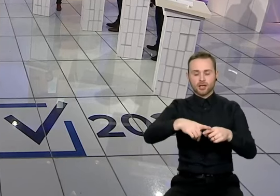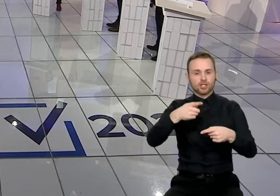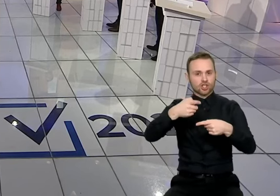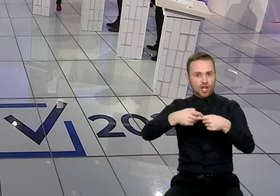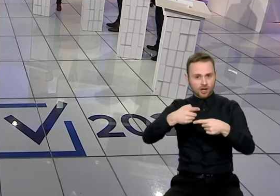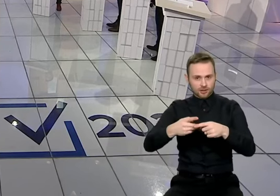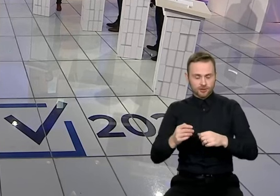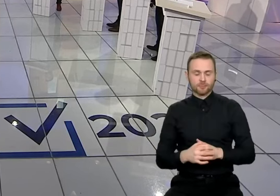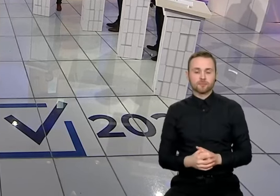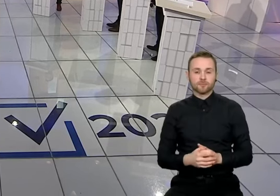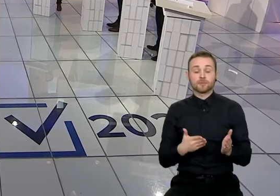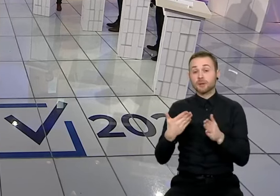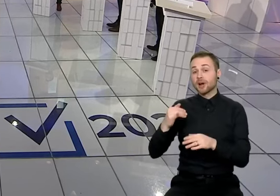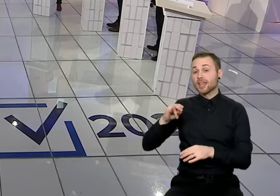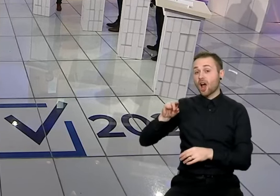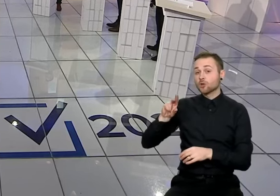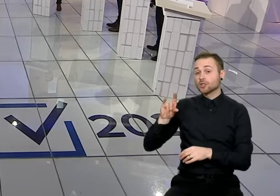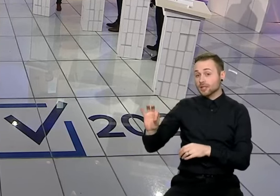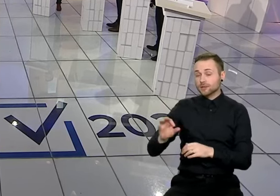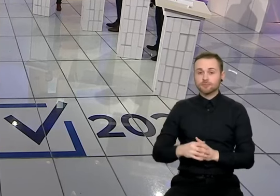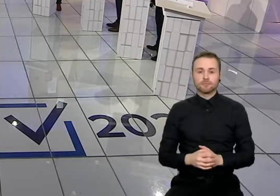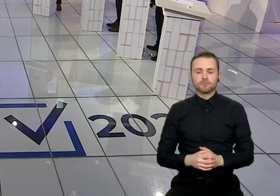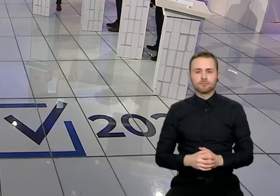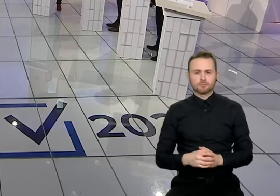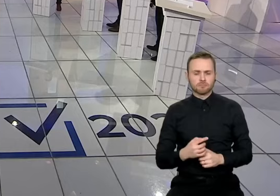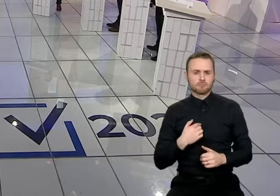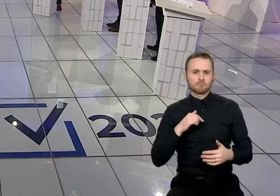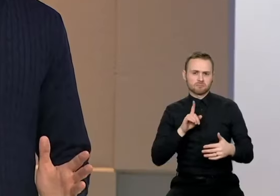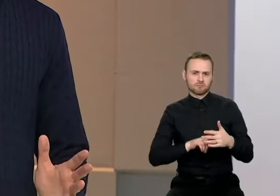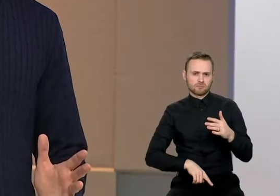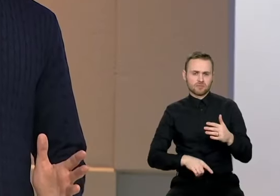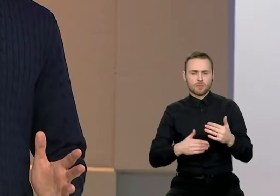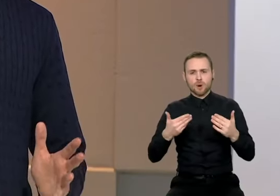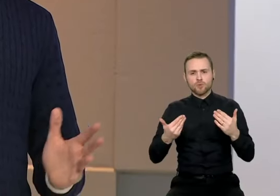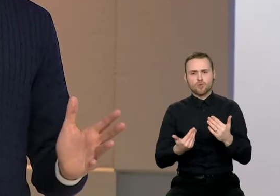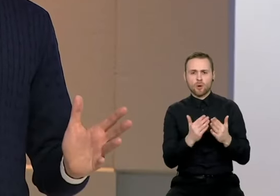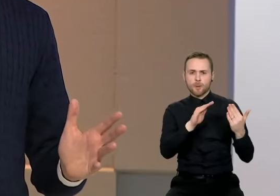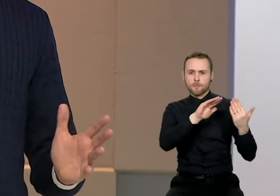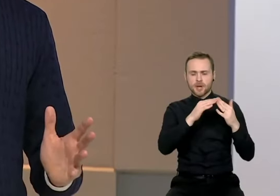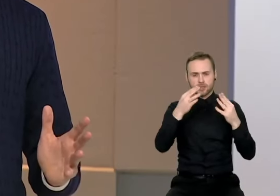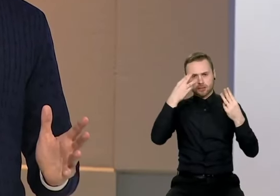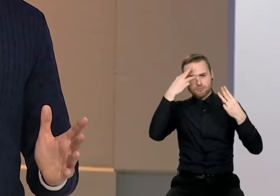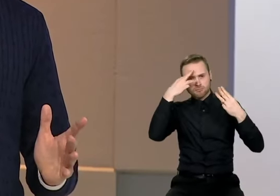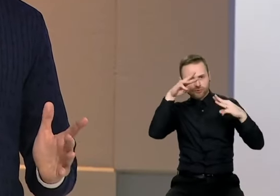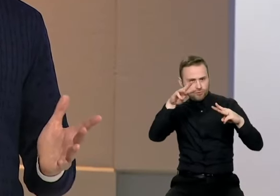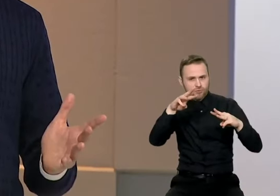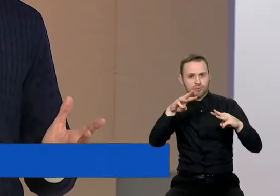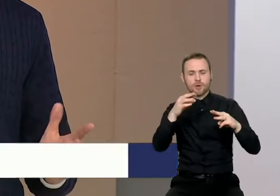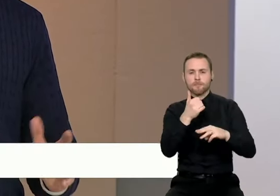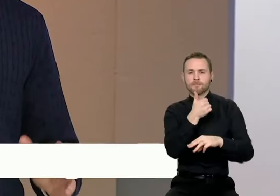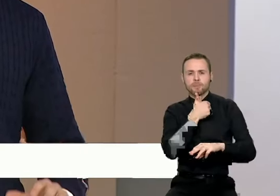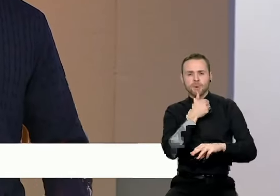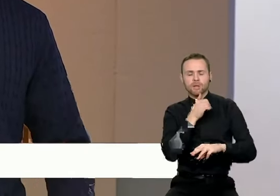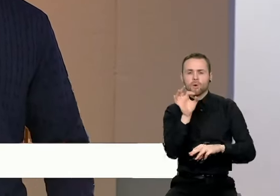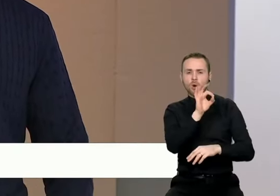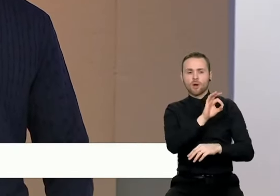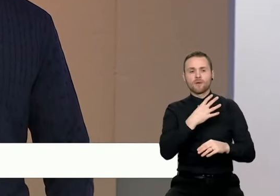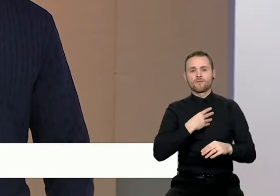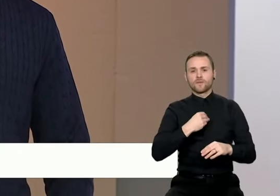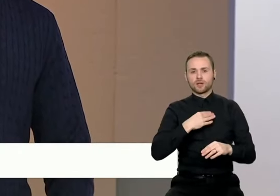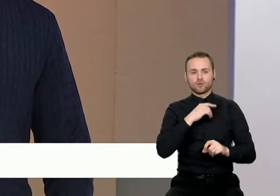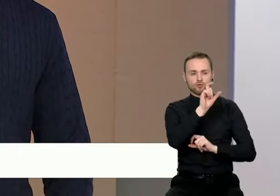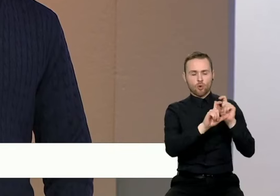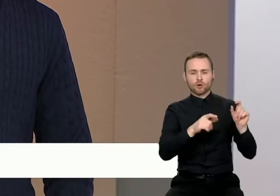Ačiū. Mikolas Majauskas. Mano gilių įstikinimų, urbanistinės inovacijos ir eksperimentai su miestiečiais ir Vilniaus